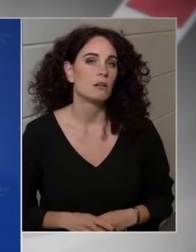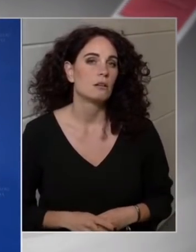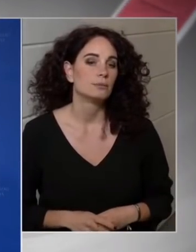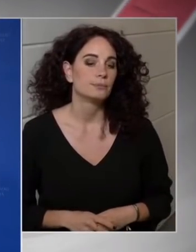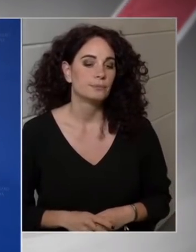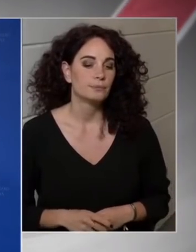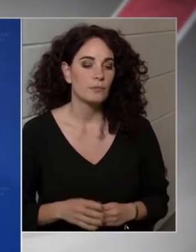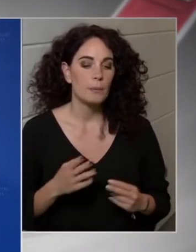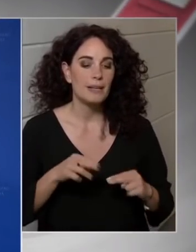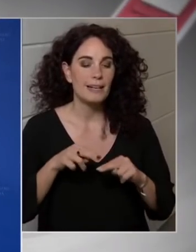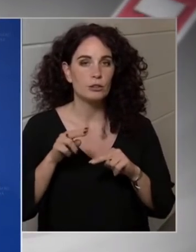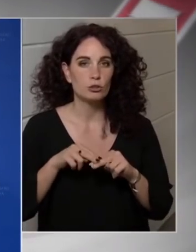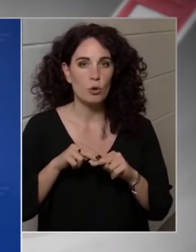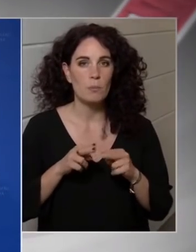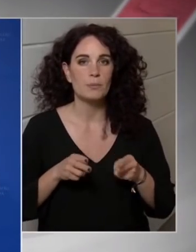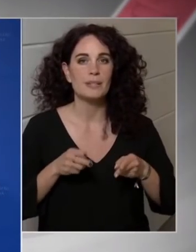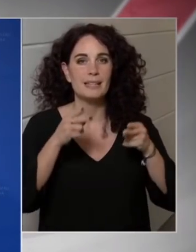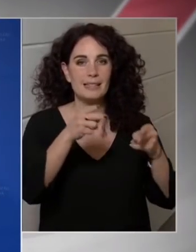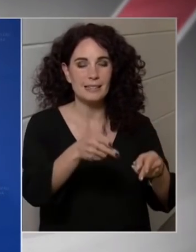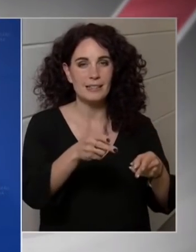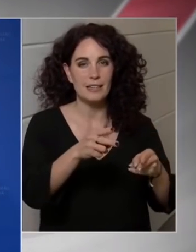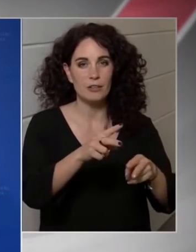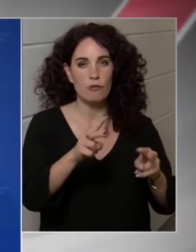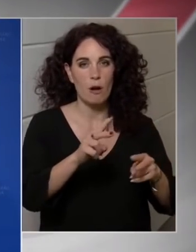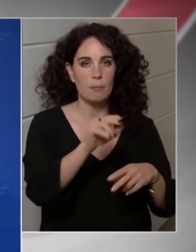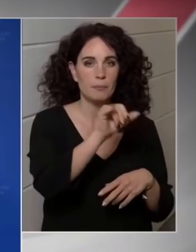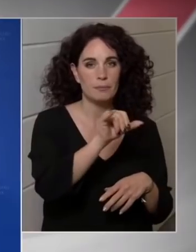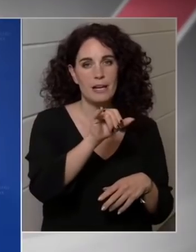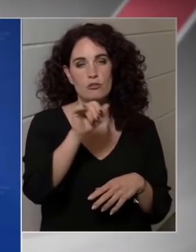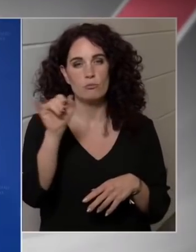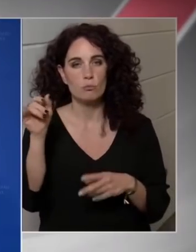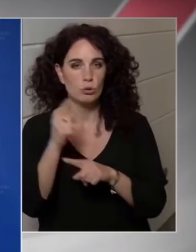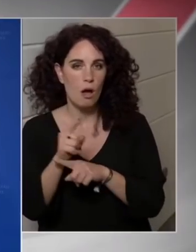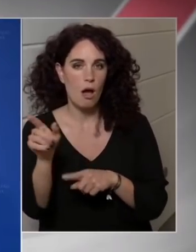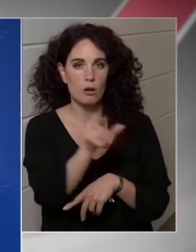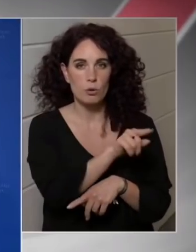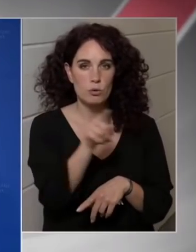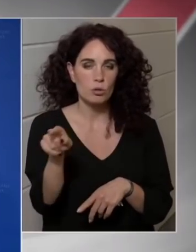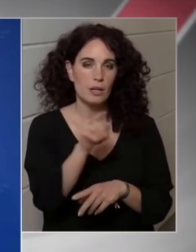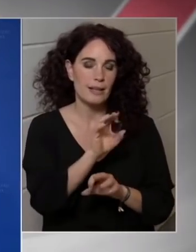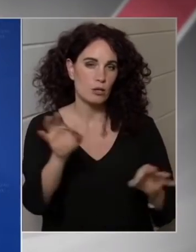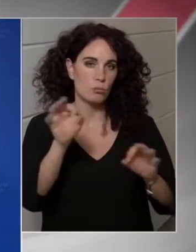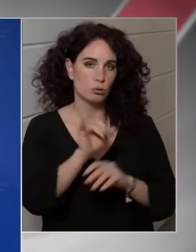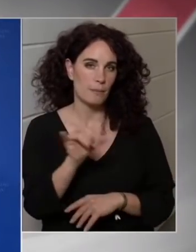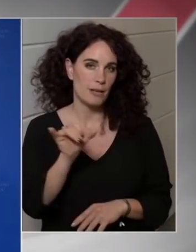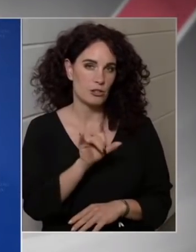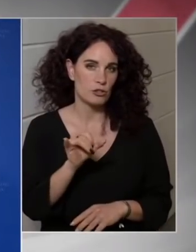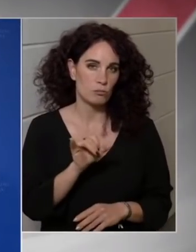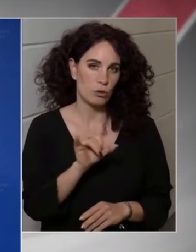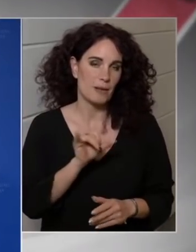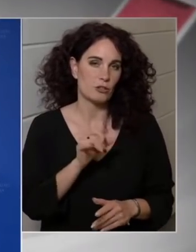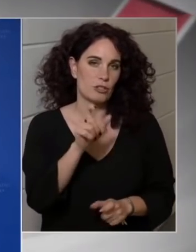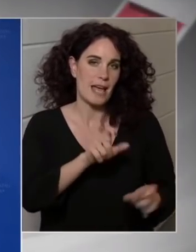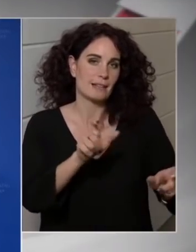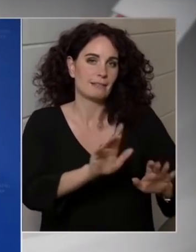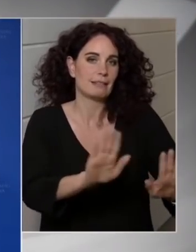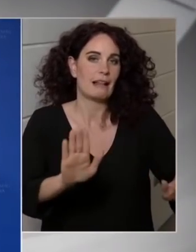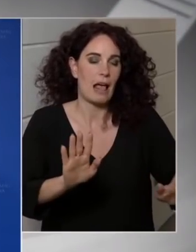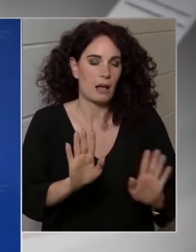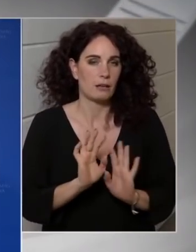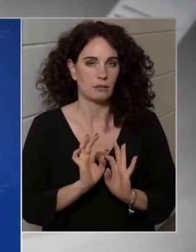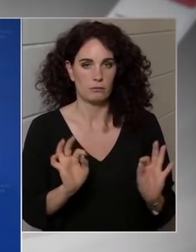Minél több híd köti össze Pestet és Budát, annál jobb Budapestnek és a budapestieknek. Tehát